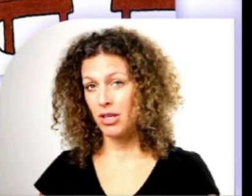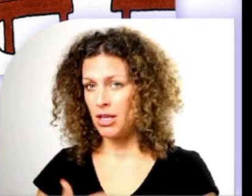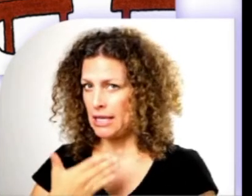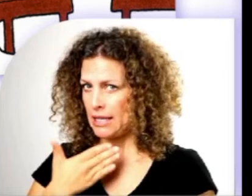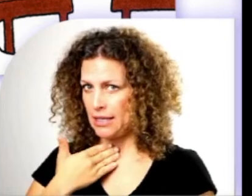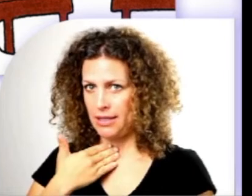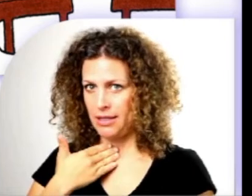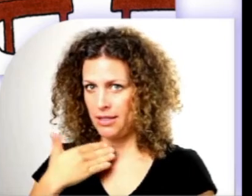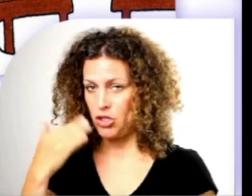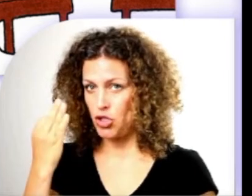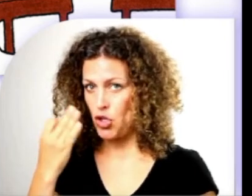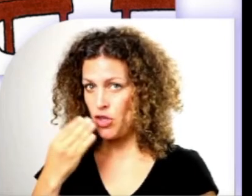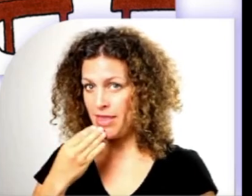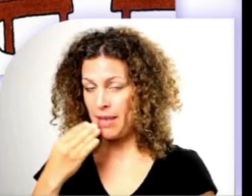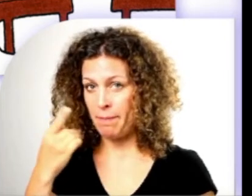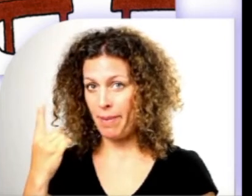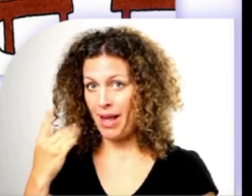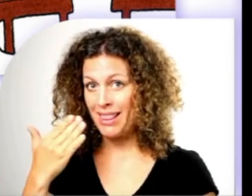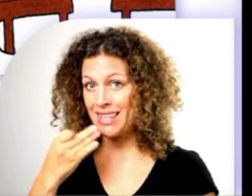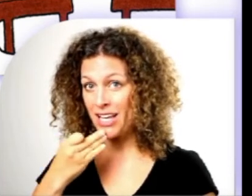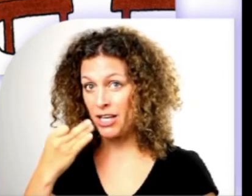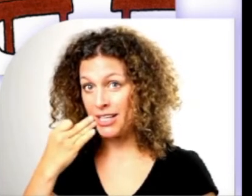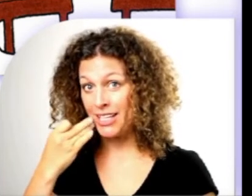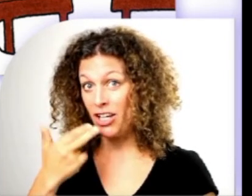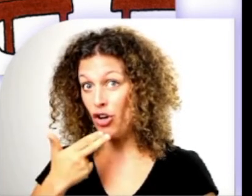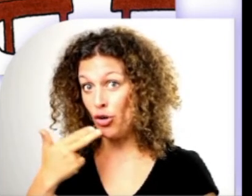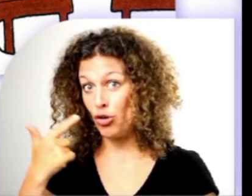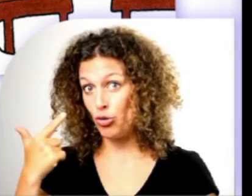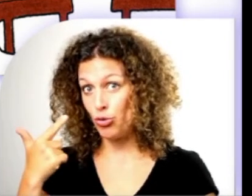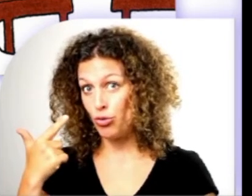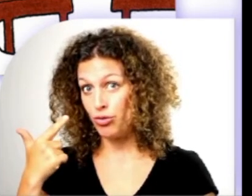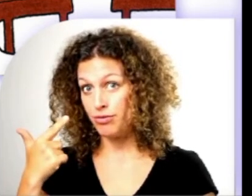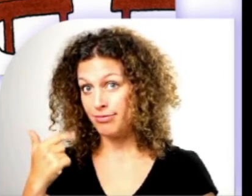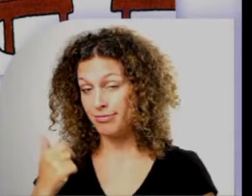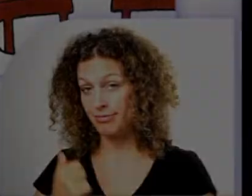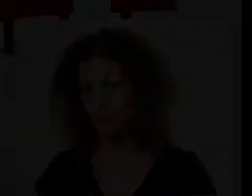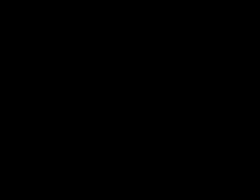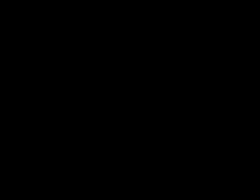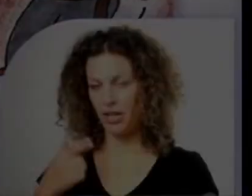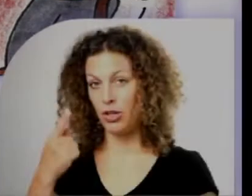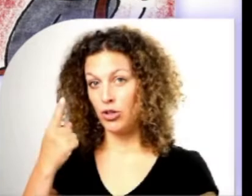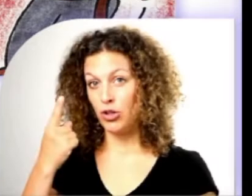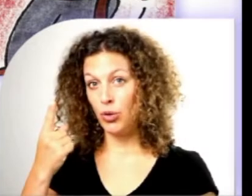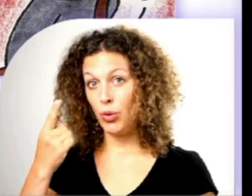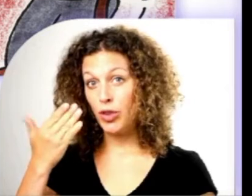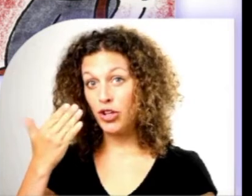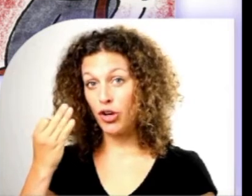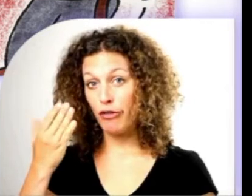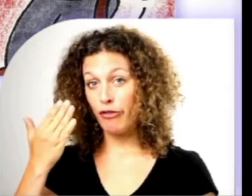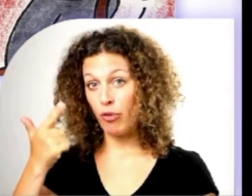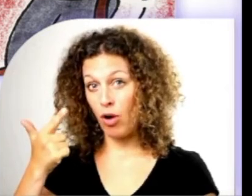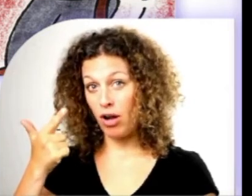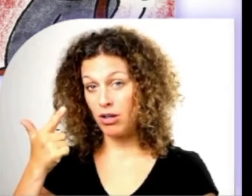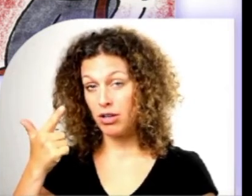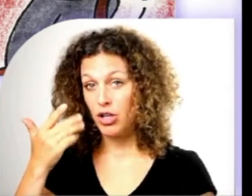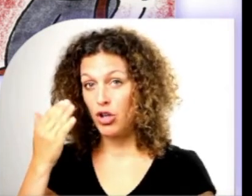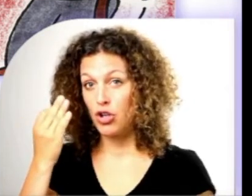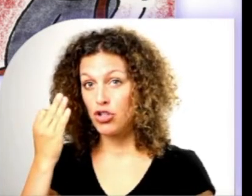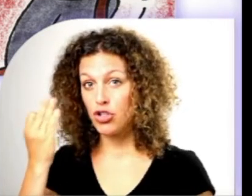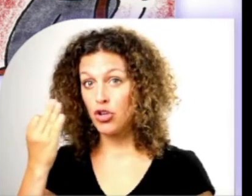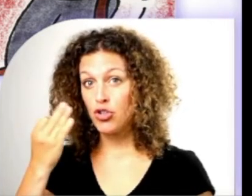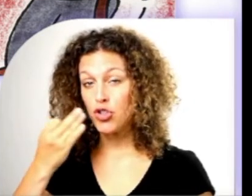Et ce n'est pas très rigolo. D'autrefois,